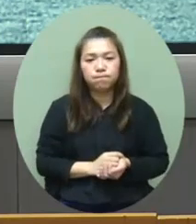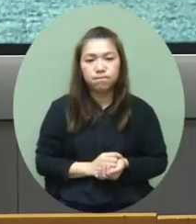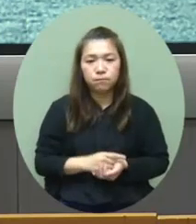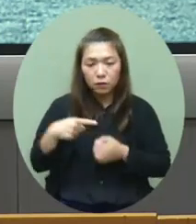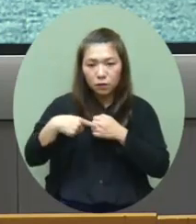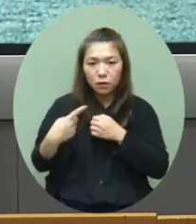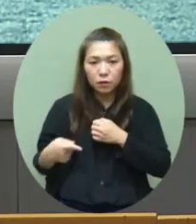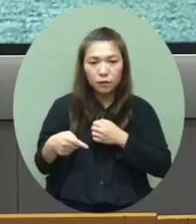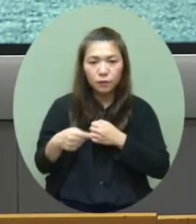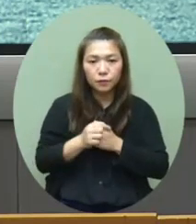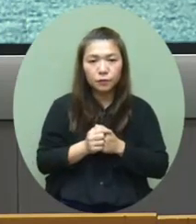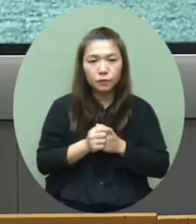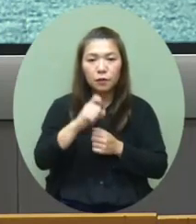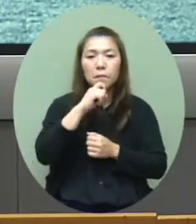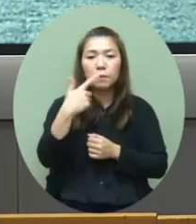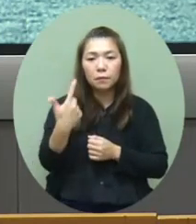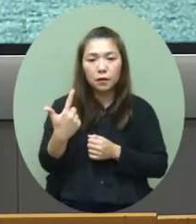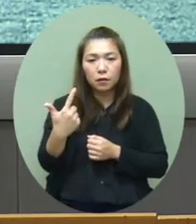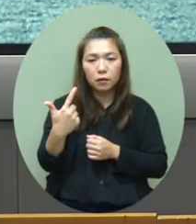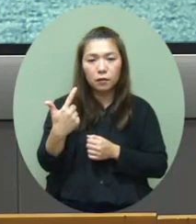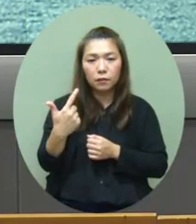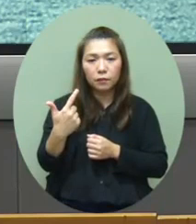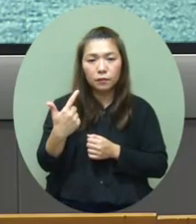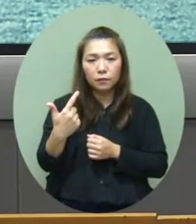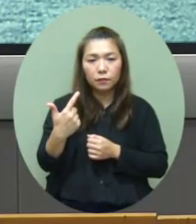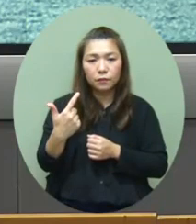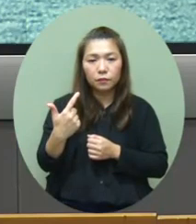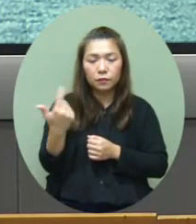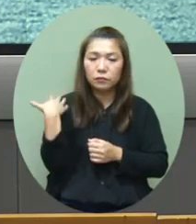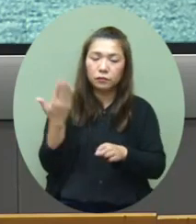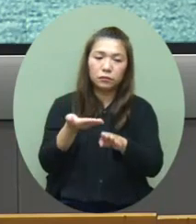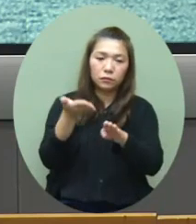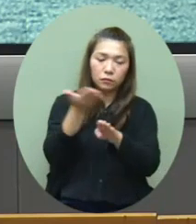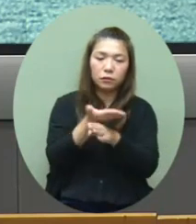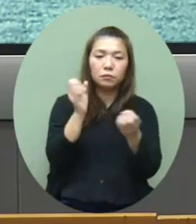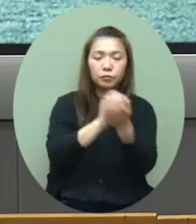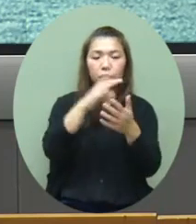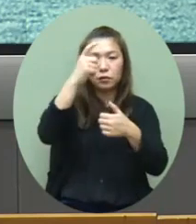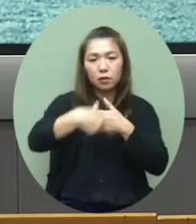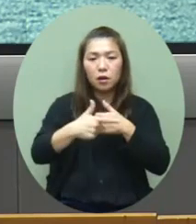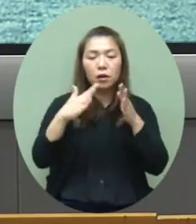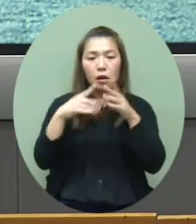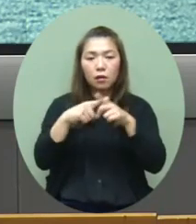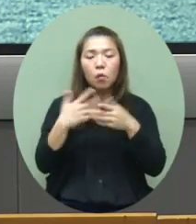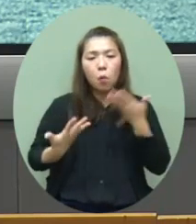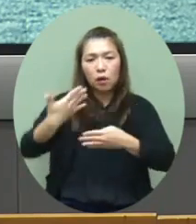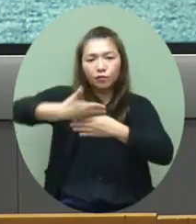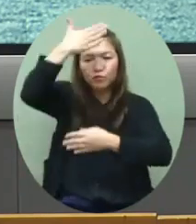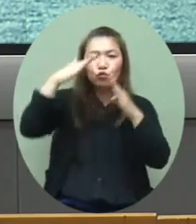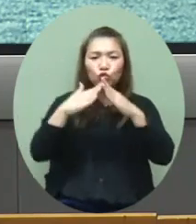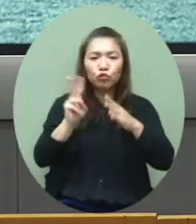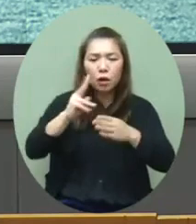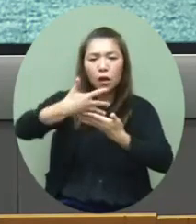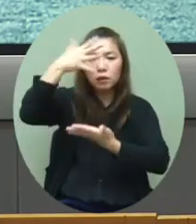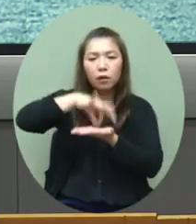另外就是有8个就是之前个案的家人或者是同座大厦的